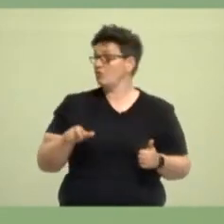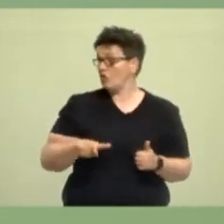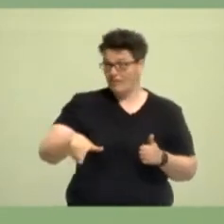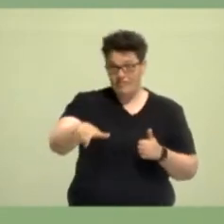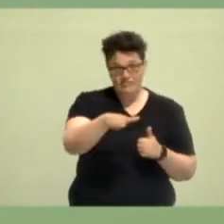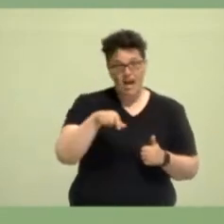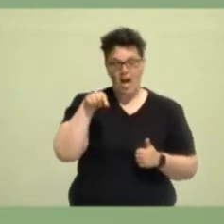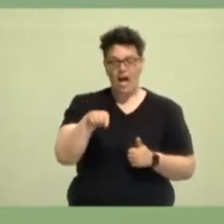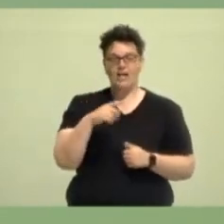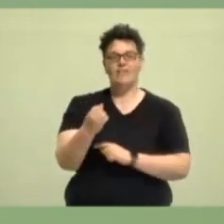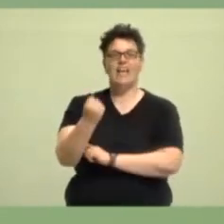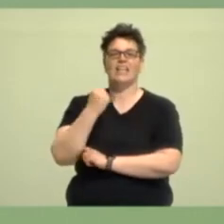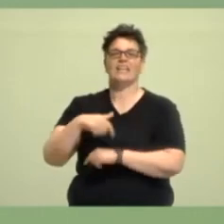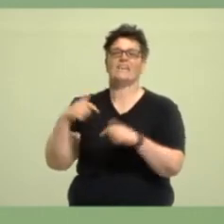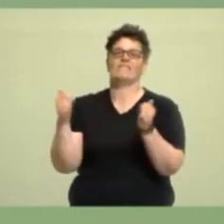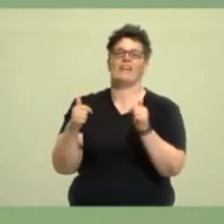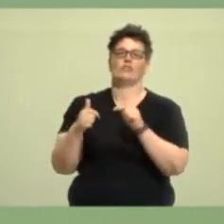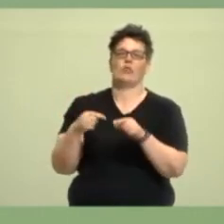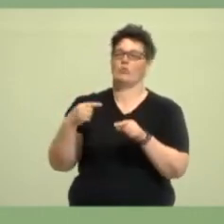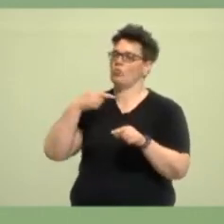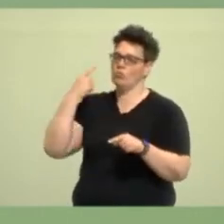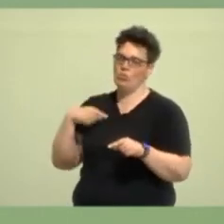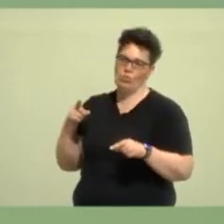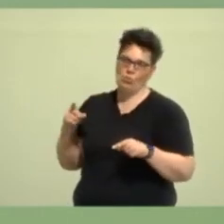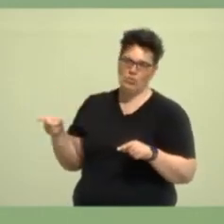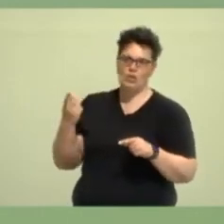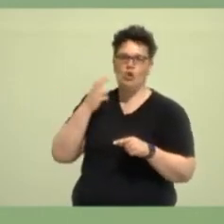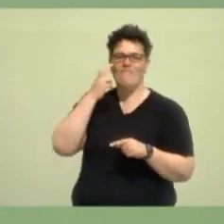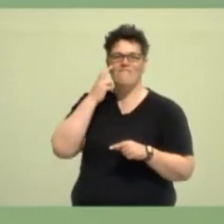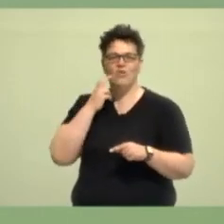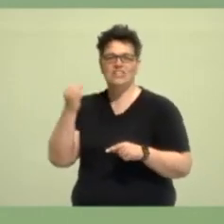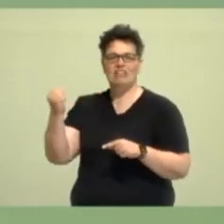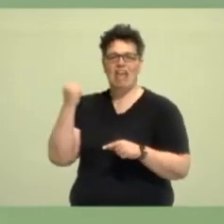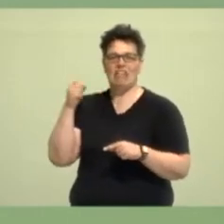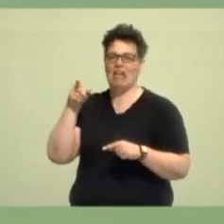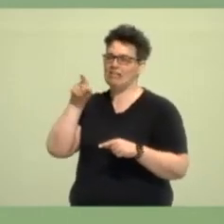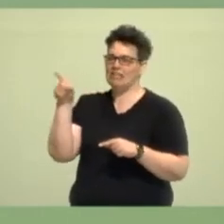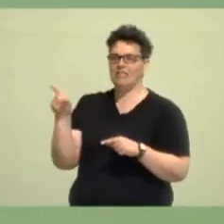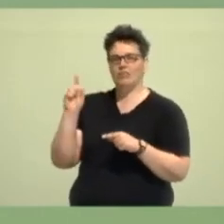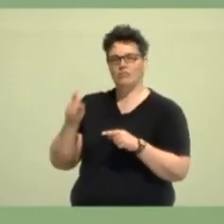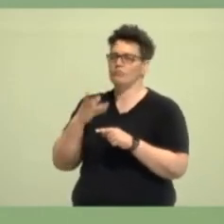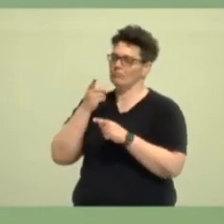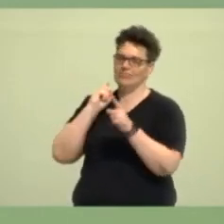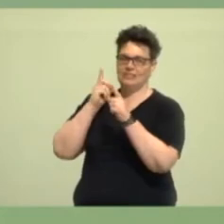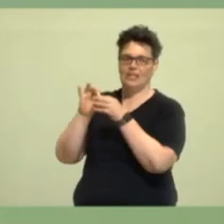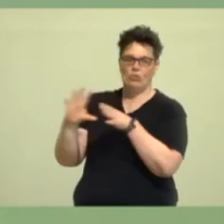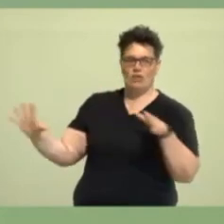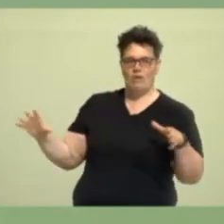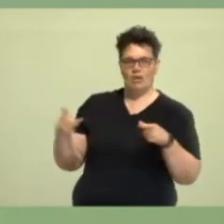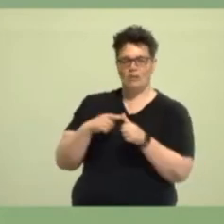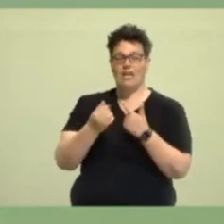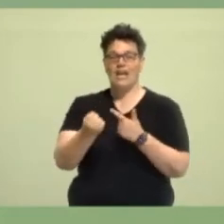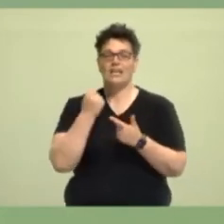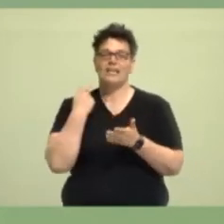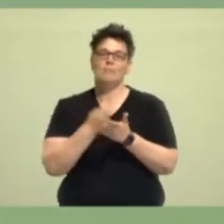die Energieversorgung unabhängig von Russland und von fossilen Energieträgern gestalten. Die Energie soll bezahlbar bleiben.